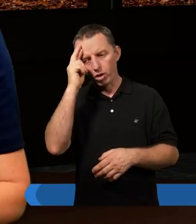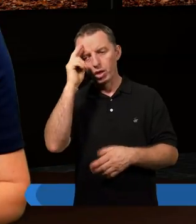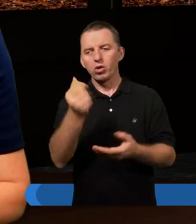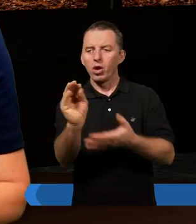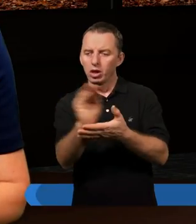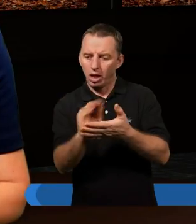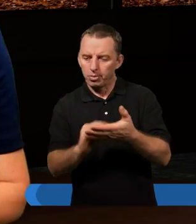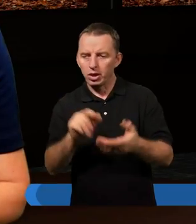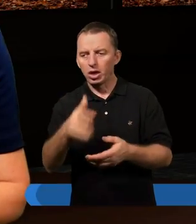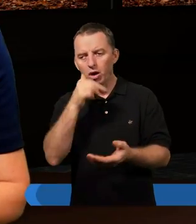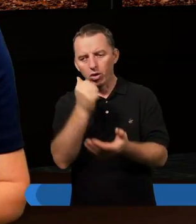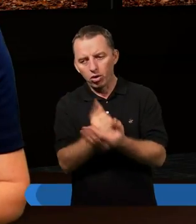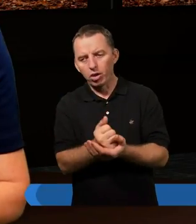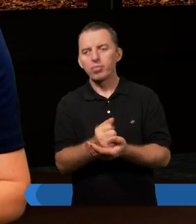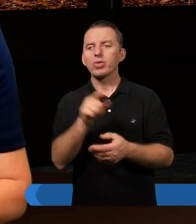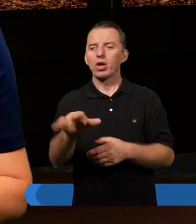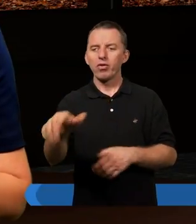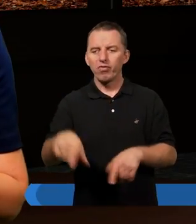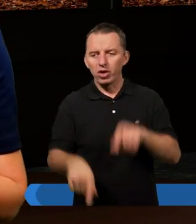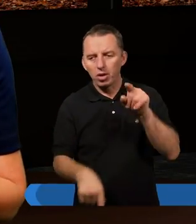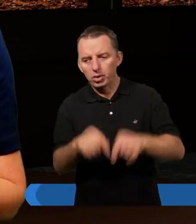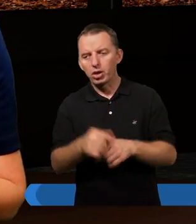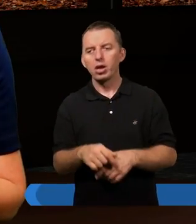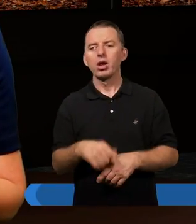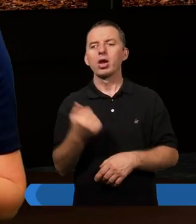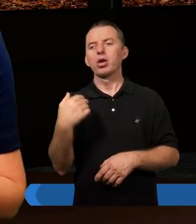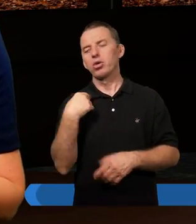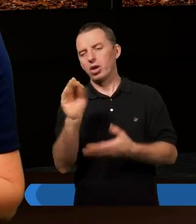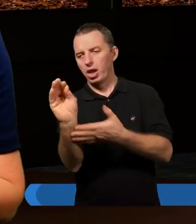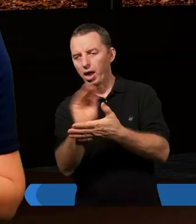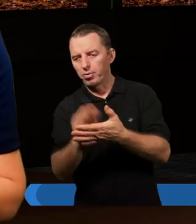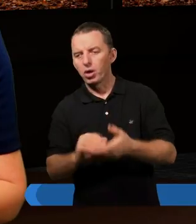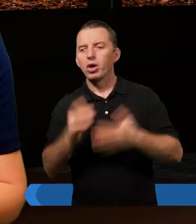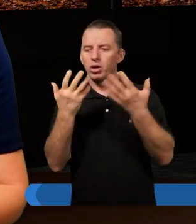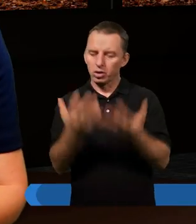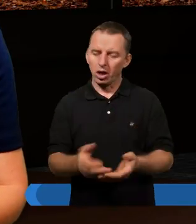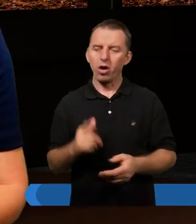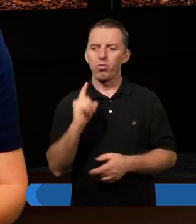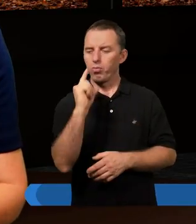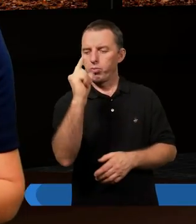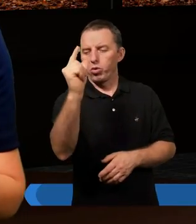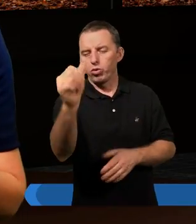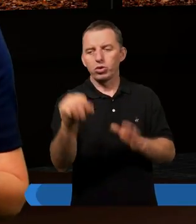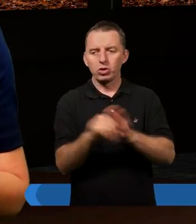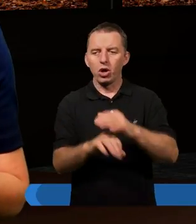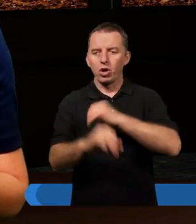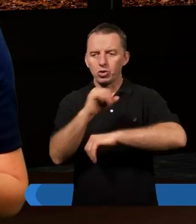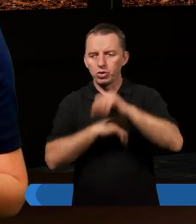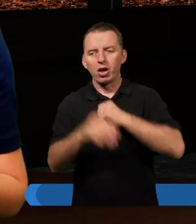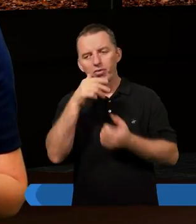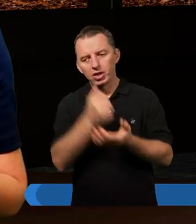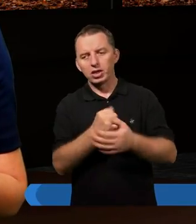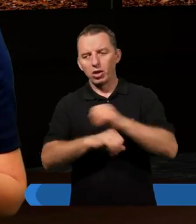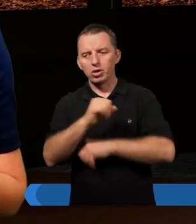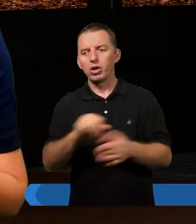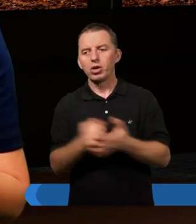napisaniem tego listu. On dopiero się tam wybierał, co w dziejach apostolskich jest napisane, że on by chciał pójść do Rzymu. Natomiast w liście do Rzymian jest